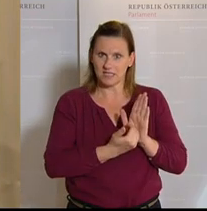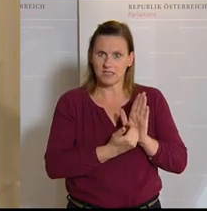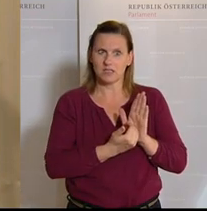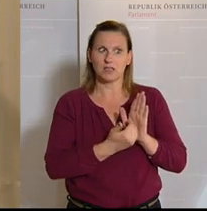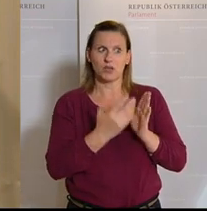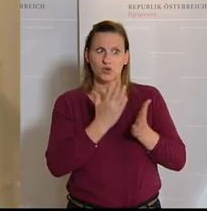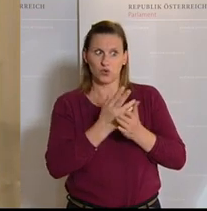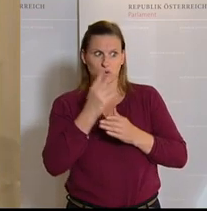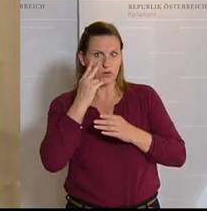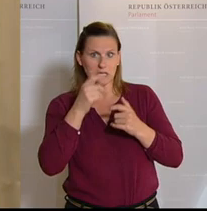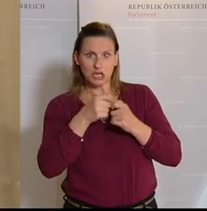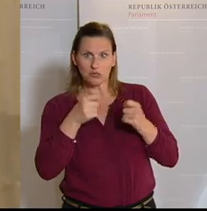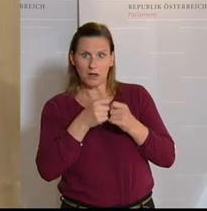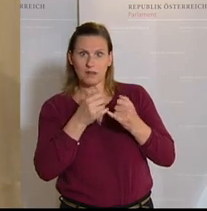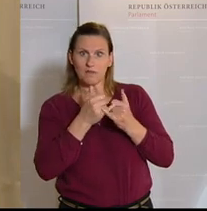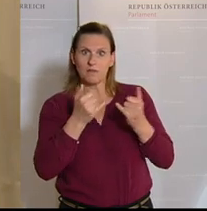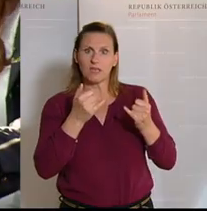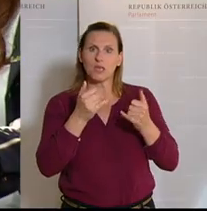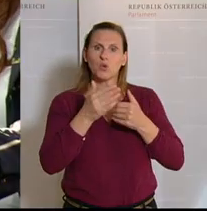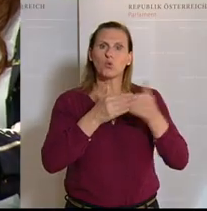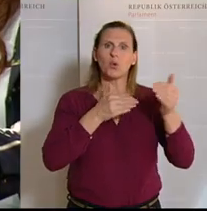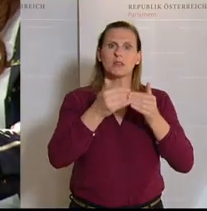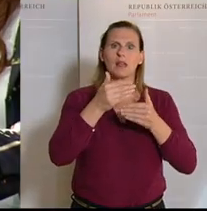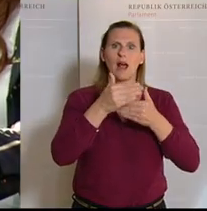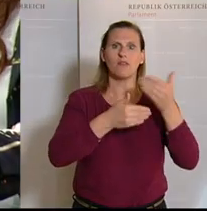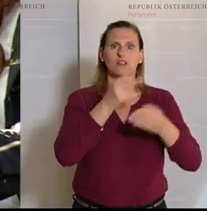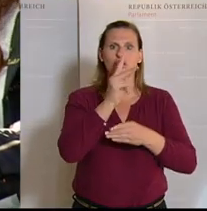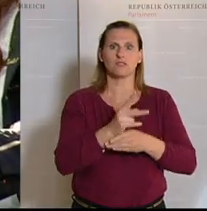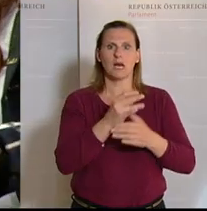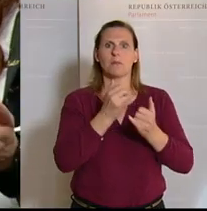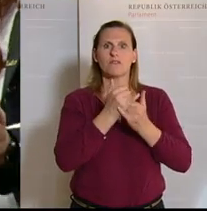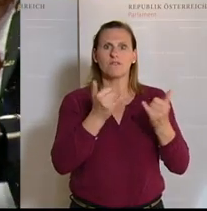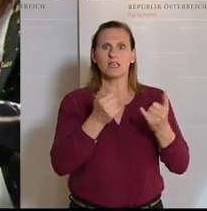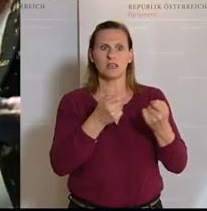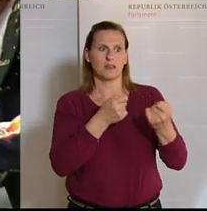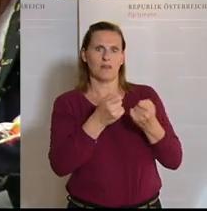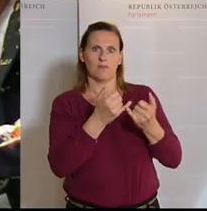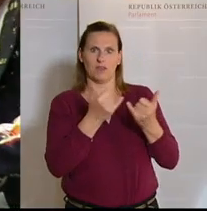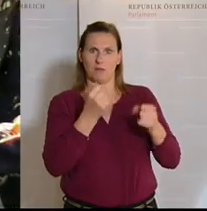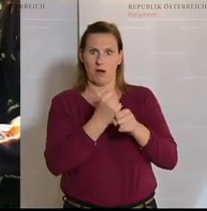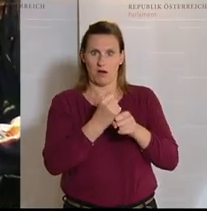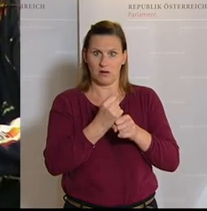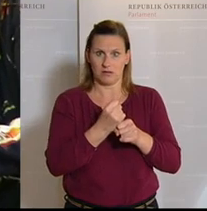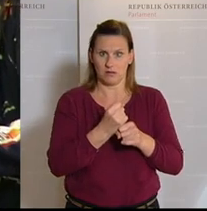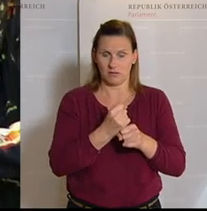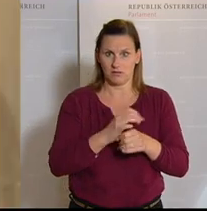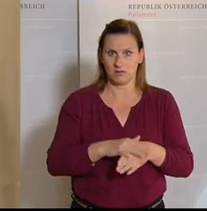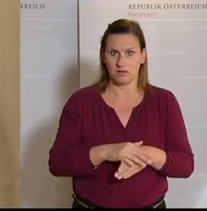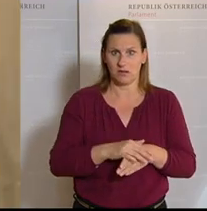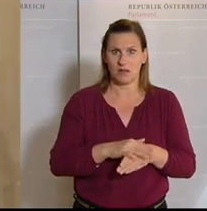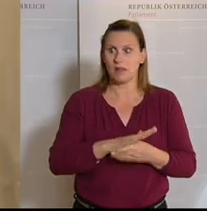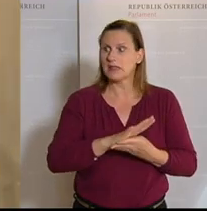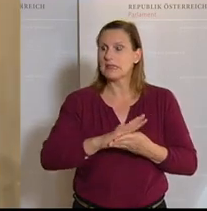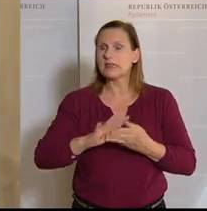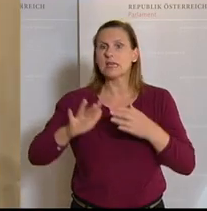wie objektiv da die Wirtschaftskammer letzten Endes agieren wird. Hier hat sich wohl